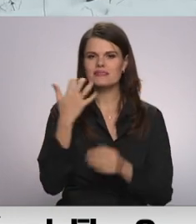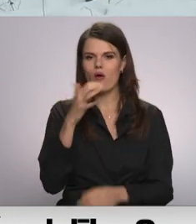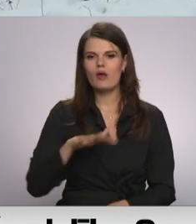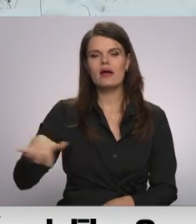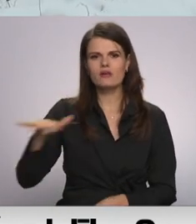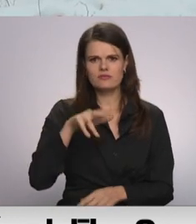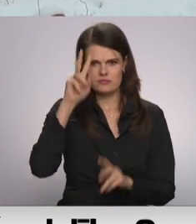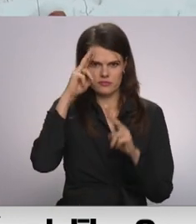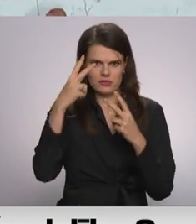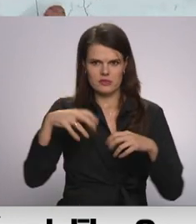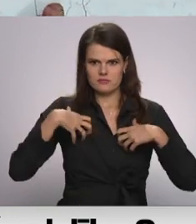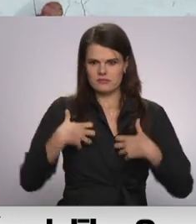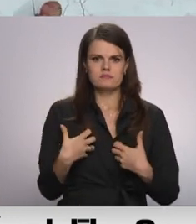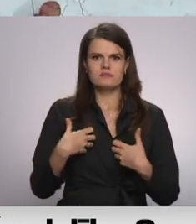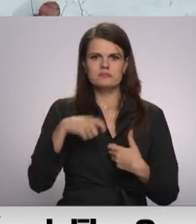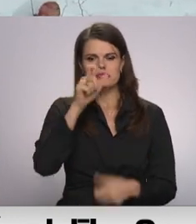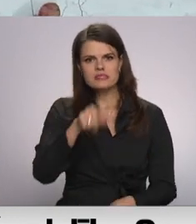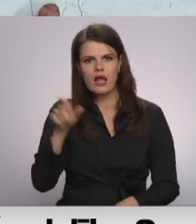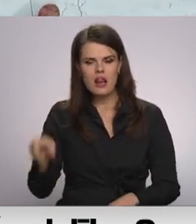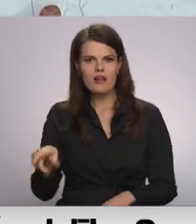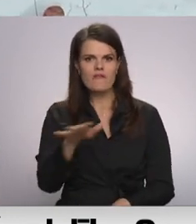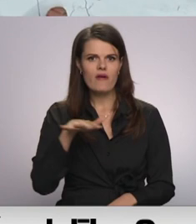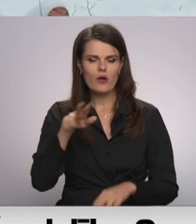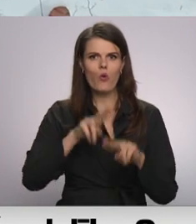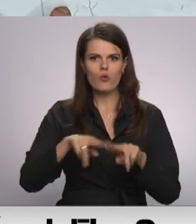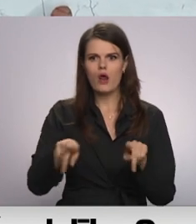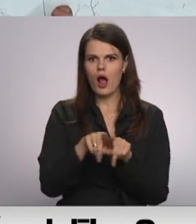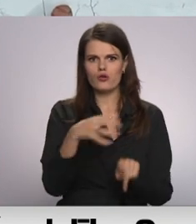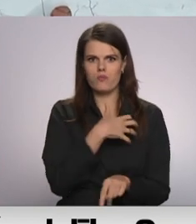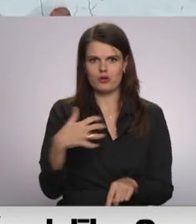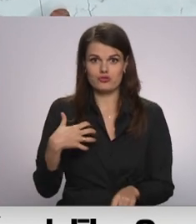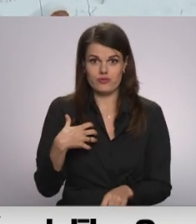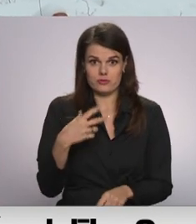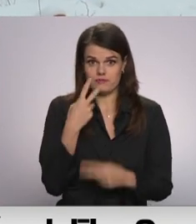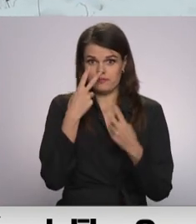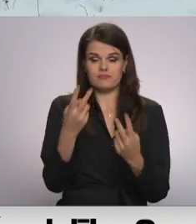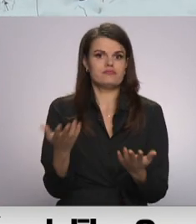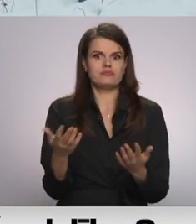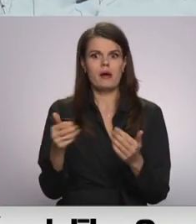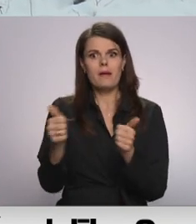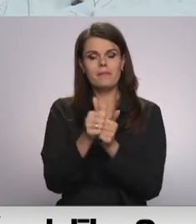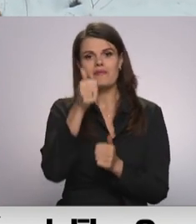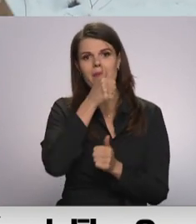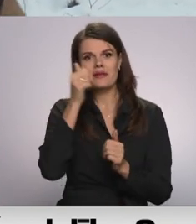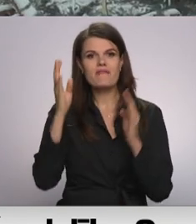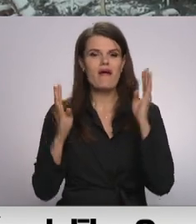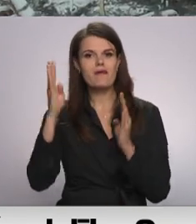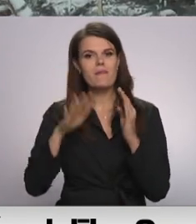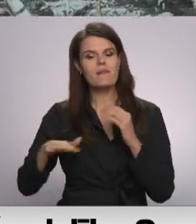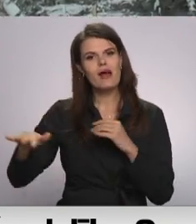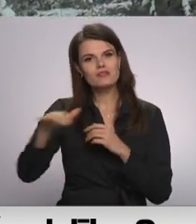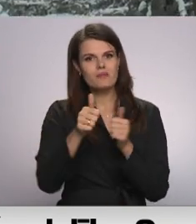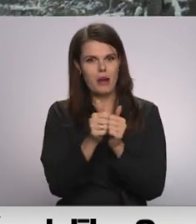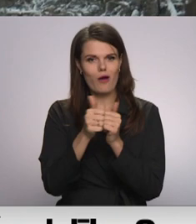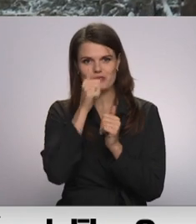lielneispratni un saštumu, radījuši nevien iedzīvojotāju vidū, bet arī pašvaldībā, kas uzskata, ka meža pie privātmāja rajona bijis nevien atpūts